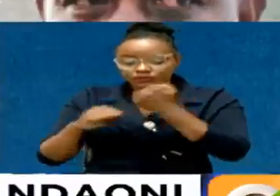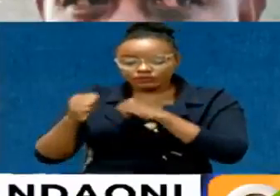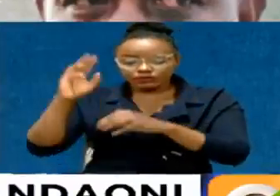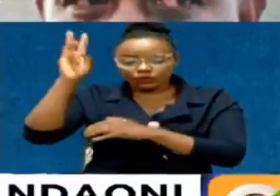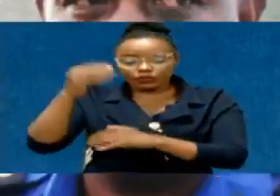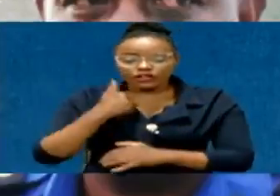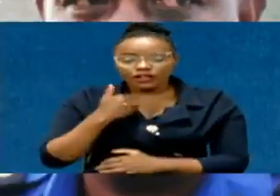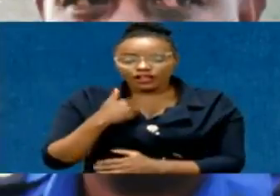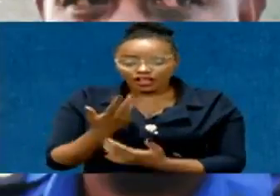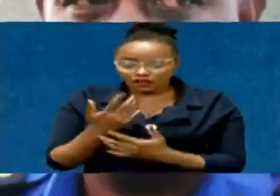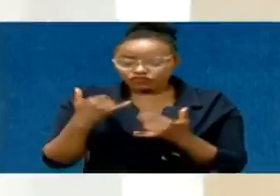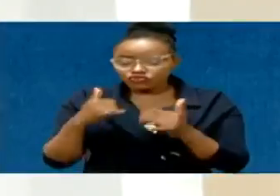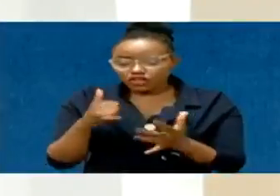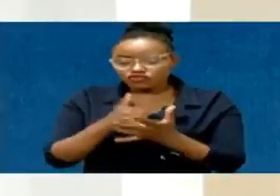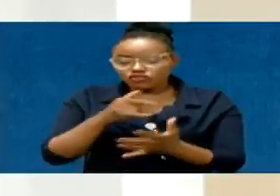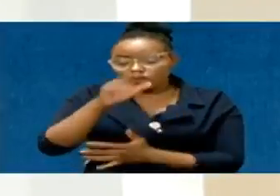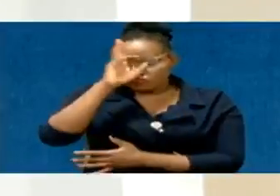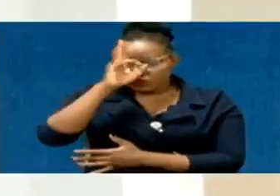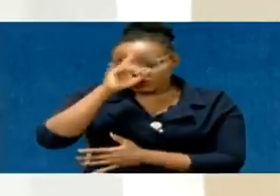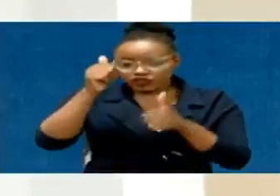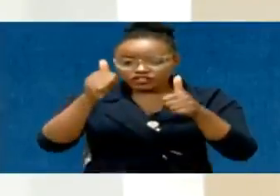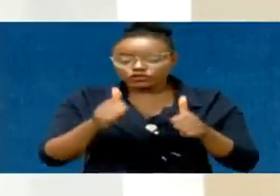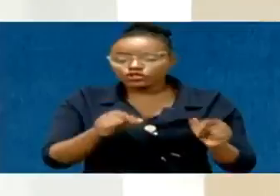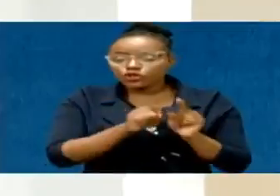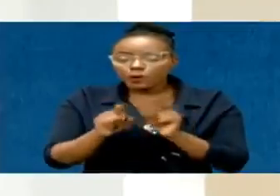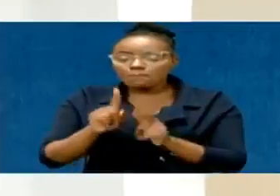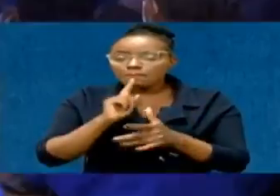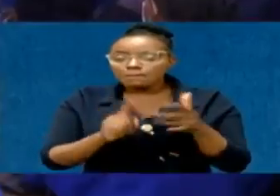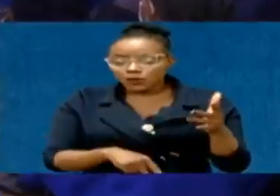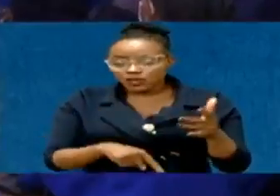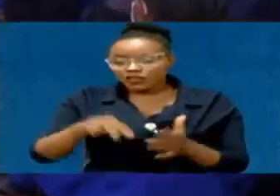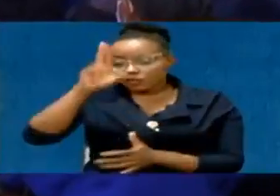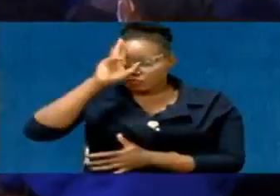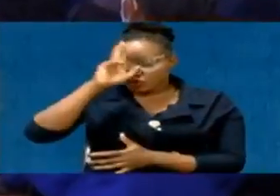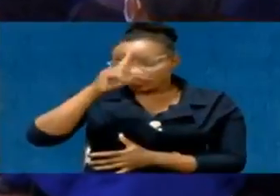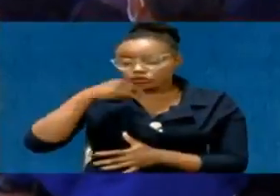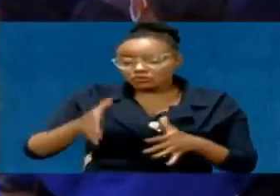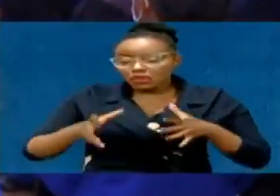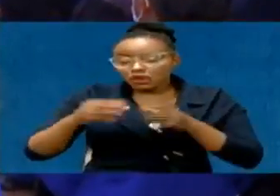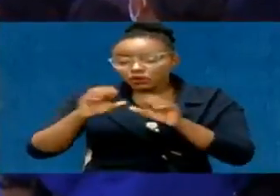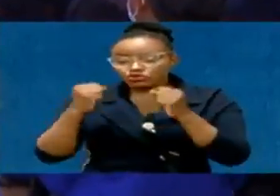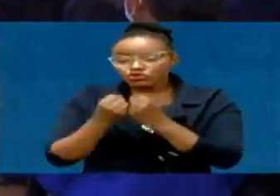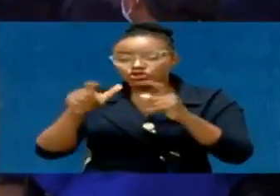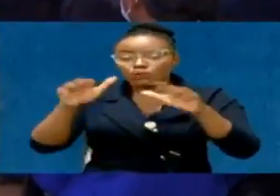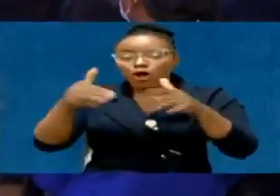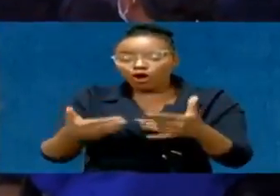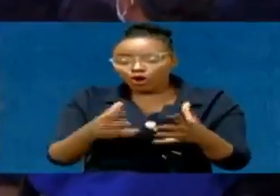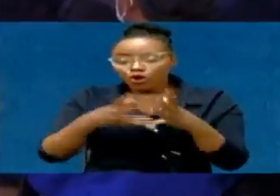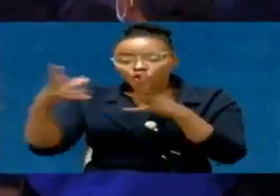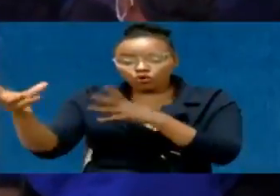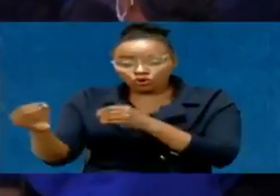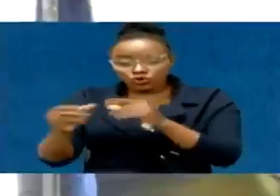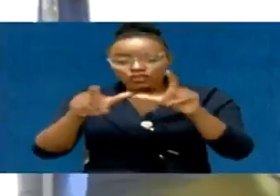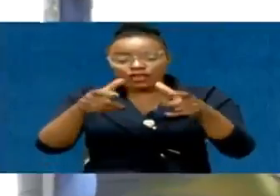zitachukuliwa dhidi ya afisa usika. Notisi hiyo vilevile inasema kwa maafisa wataka ukimbilia mitandao au kwenye viombo vya